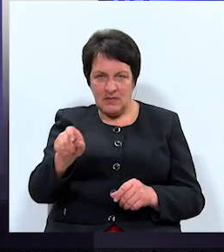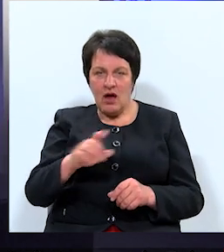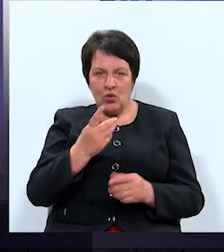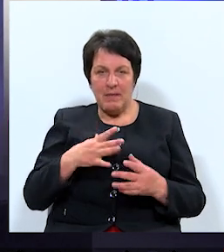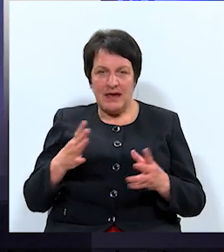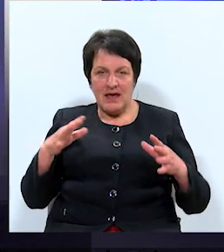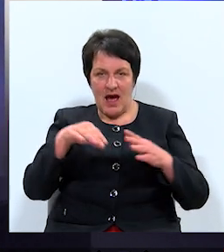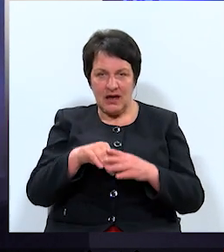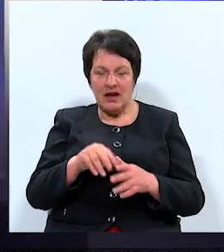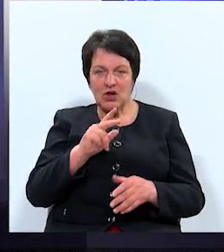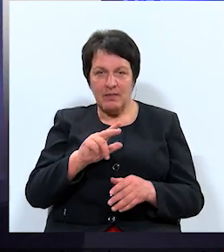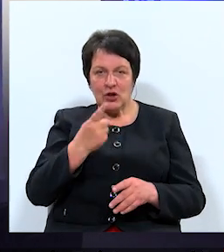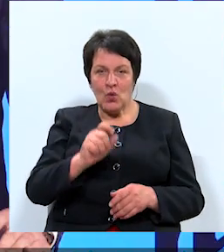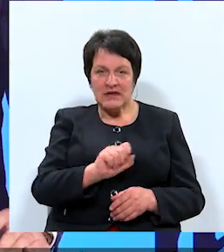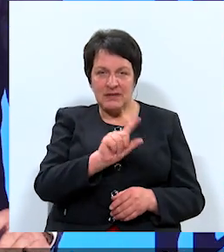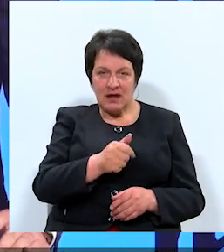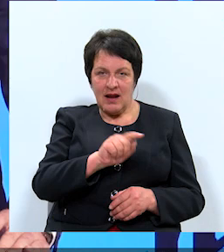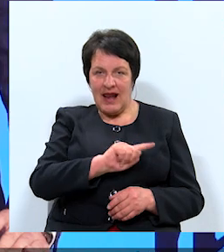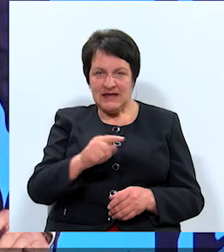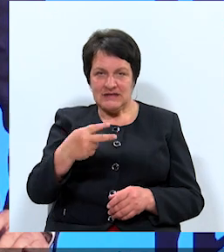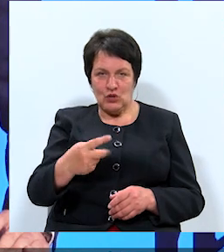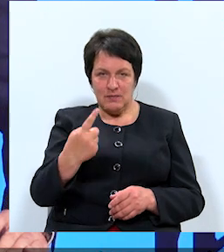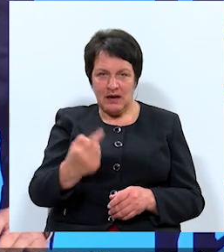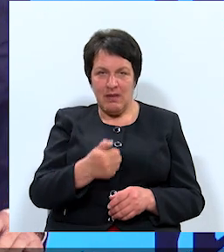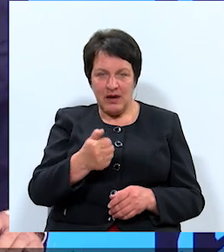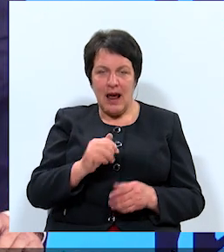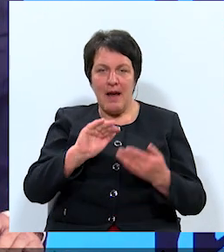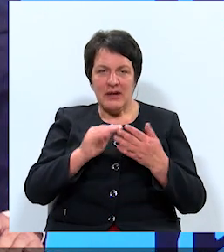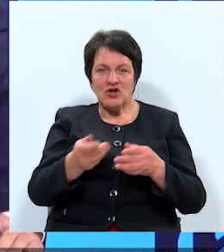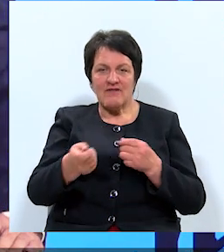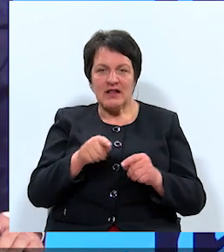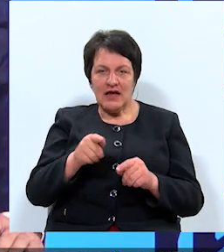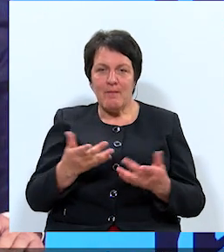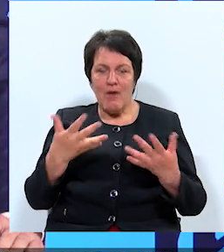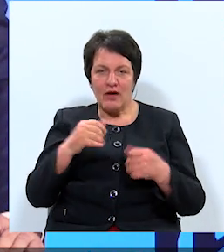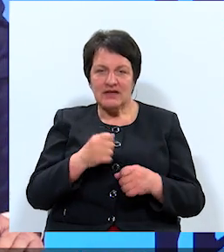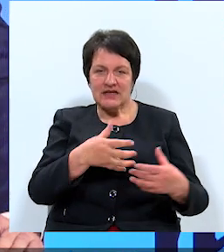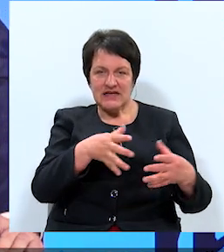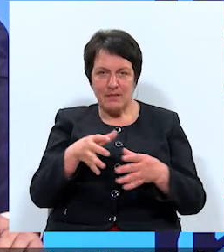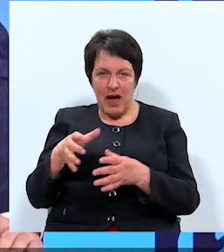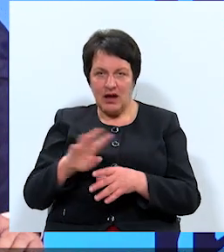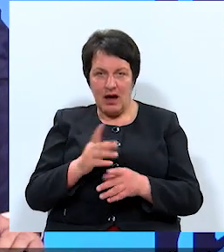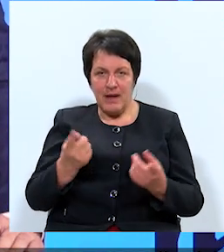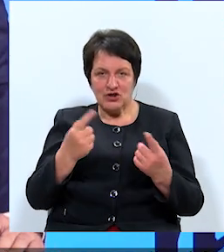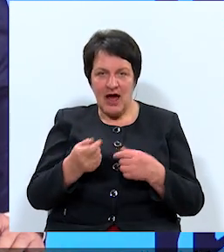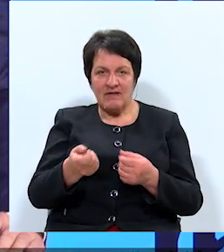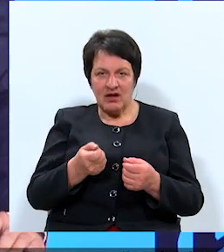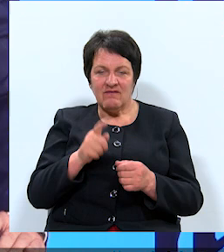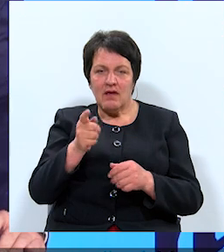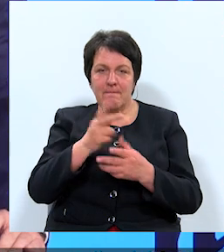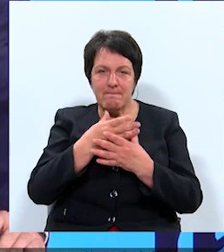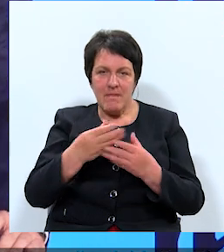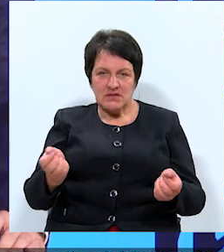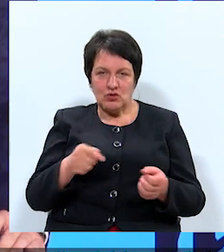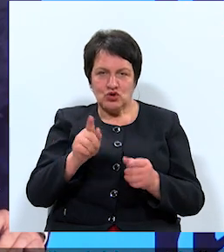bet no 2017. gada līdz 2021. gadam pilsētu vada tie politiskie spēki, kas šobrīd viņu vada, un viņi ir pazaudējuši